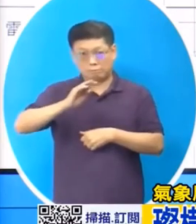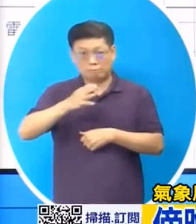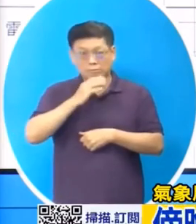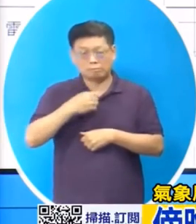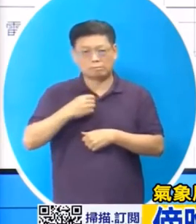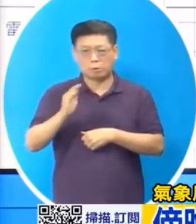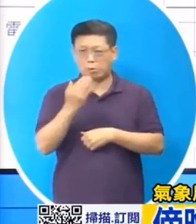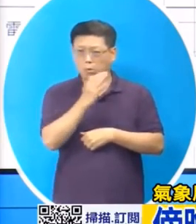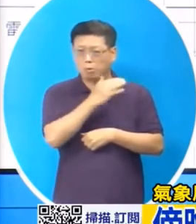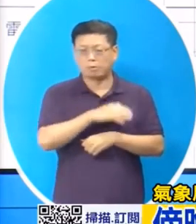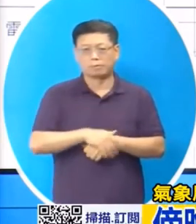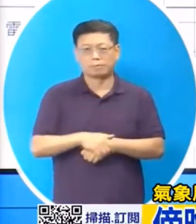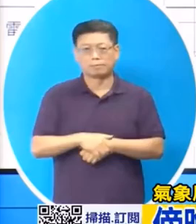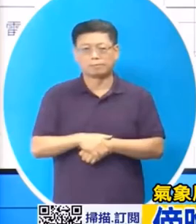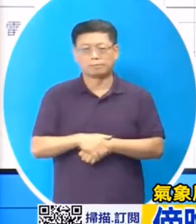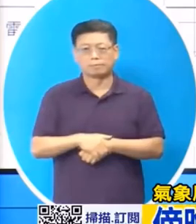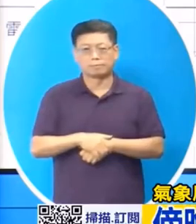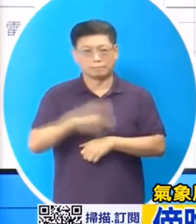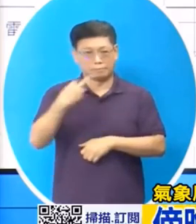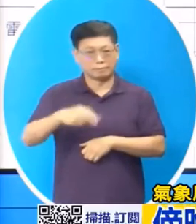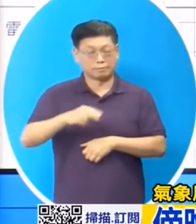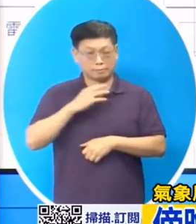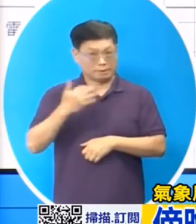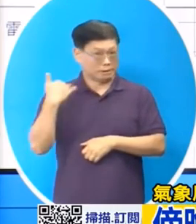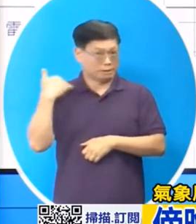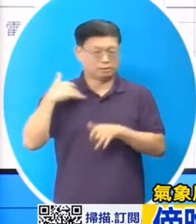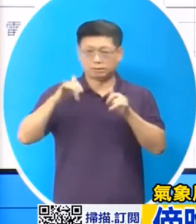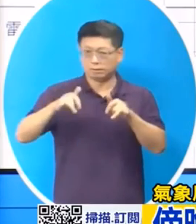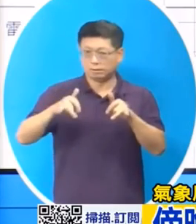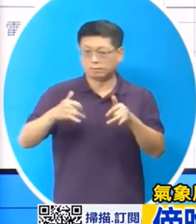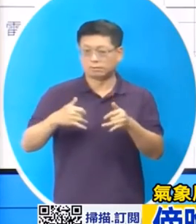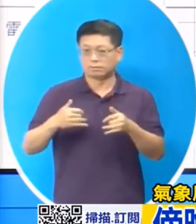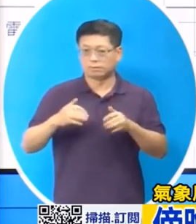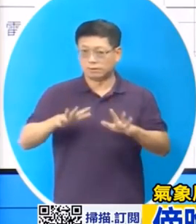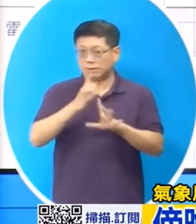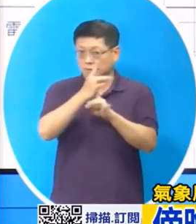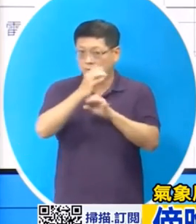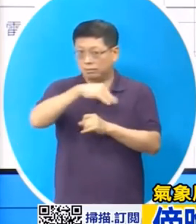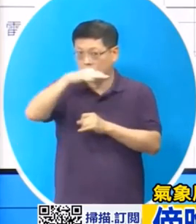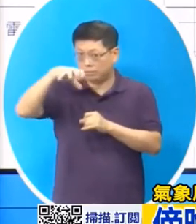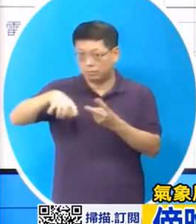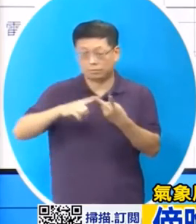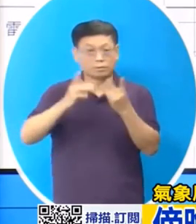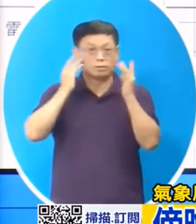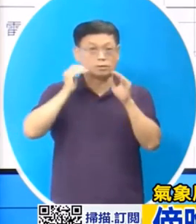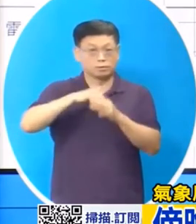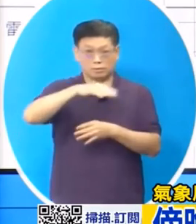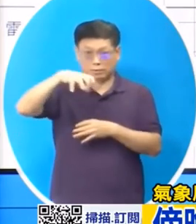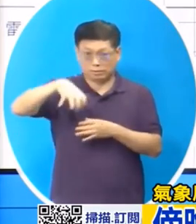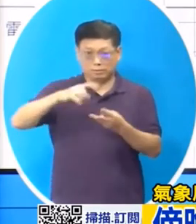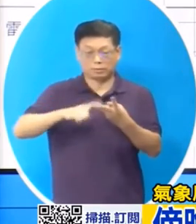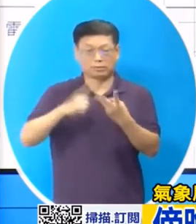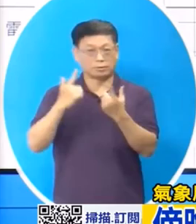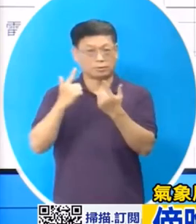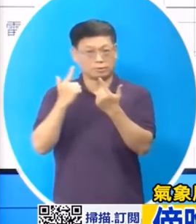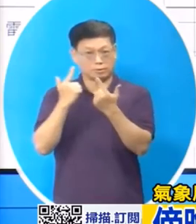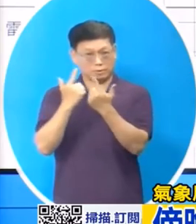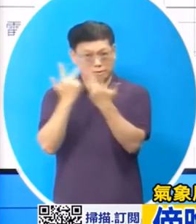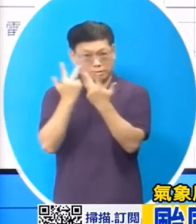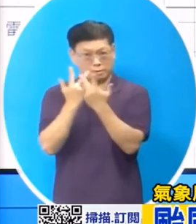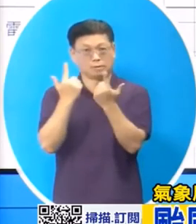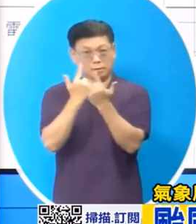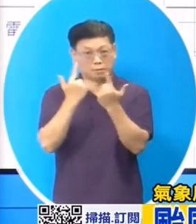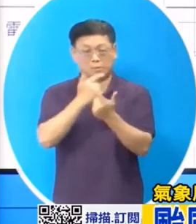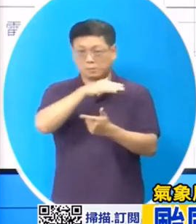也是断续有雨做过去所下的雨在新竹山区南投山区新北和台北的山区